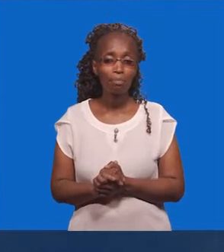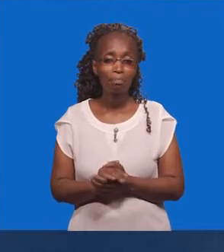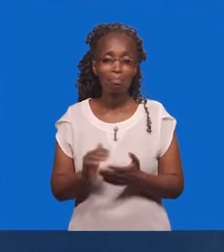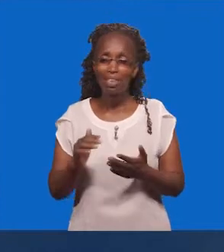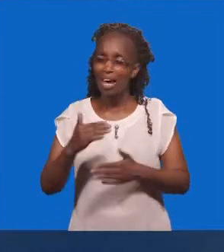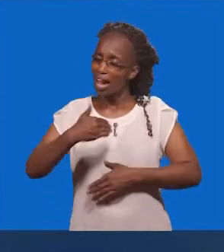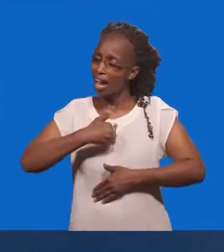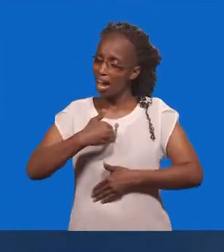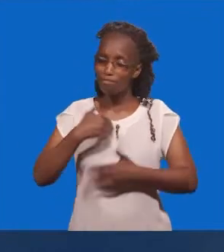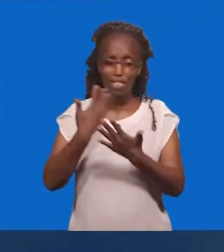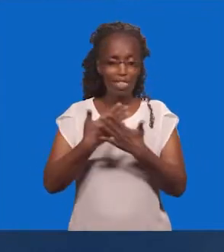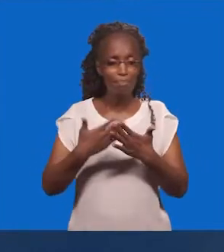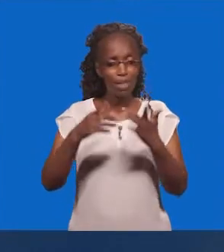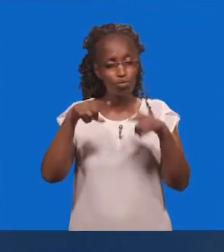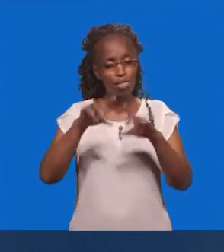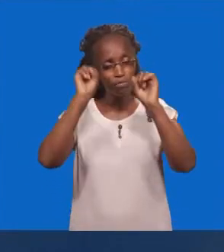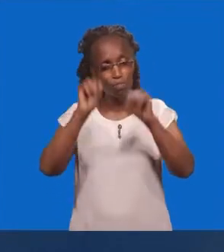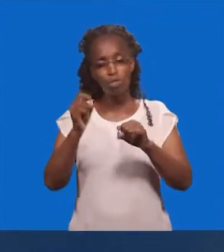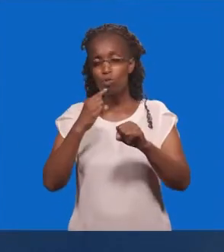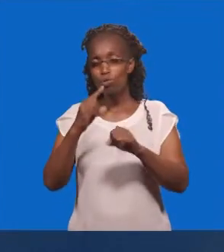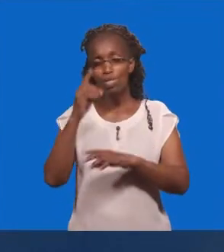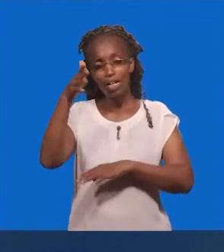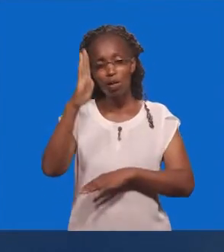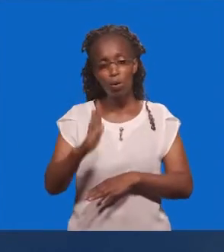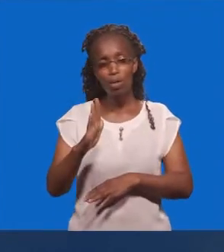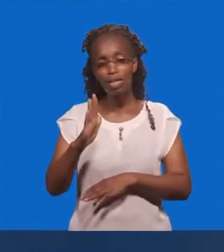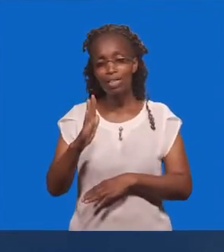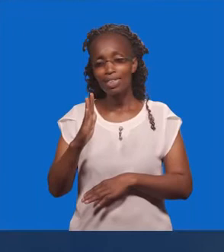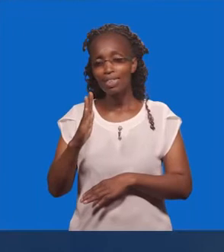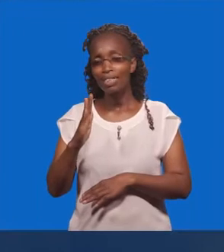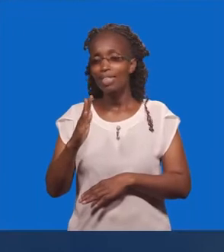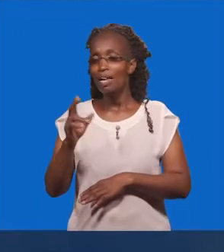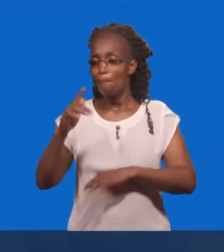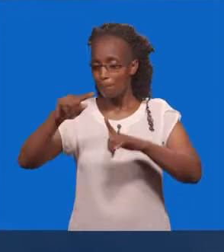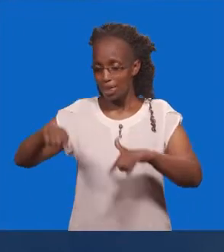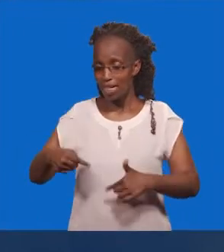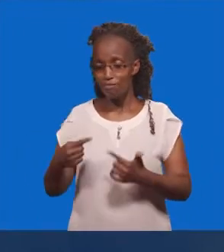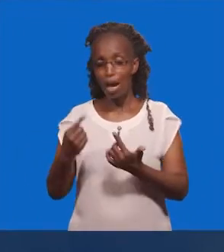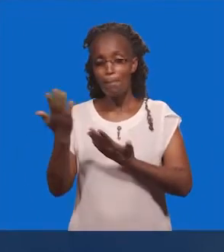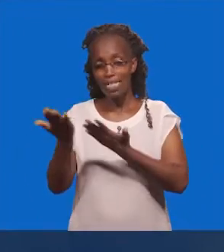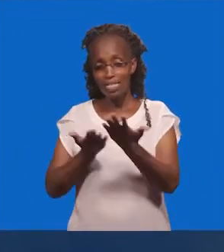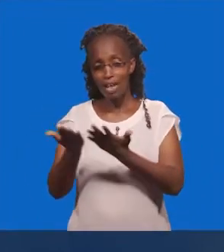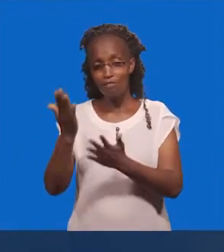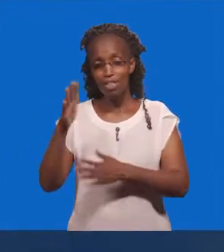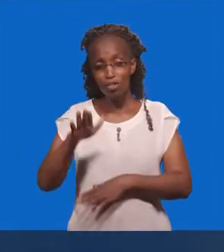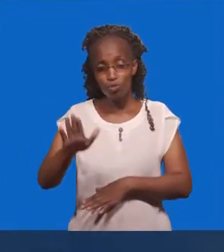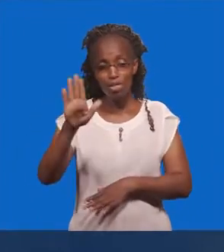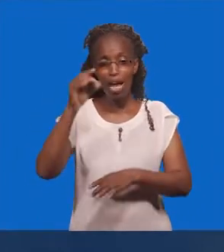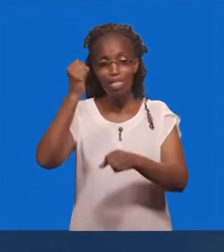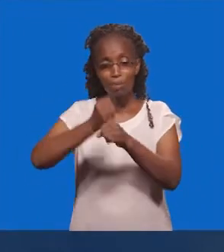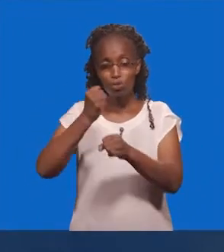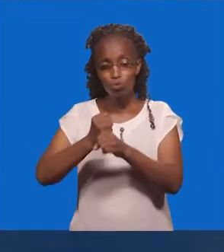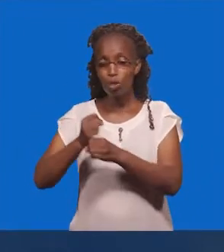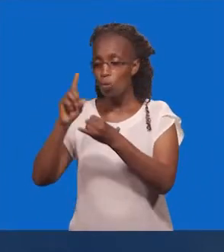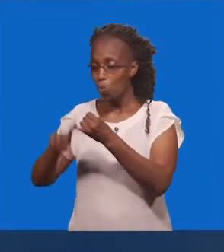Ambacho Unaweza Kumuambia Mungu Tanzama Mungu Ni Tanzami Mimini Mutumishi Wako Nimekua Nikifanya Kazi